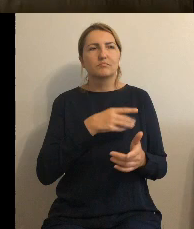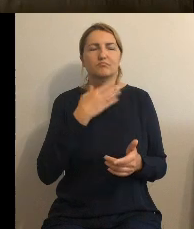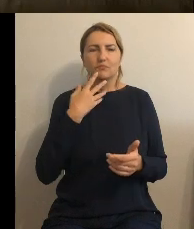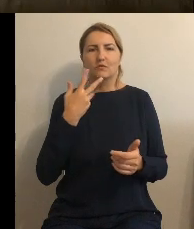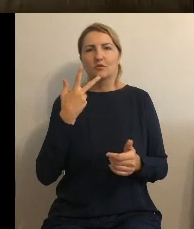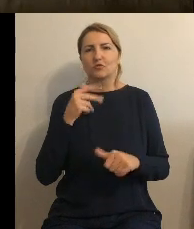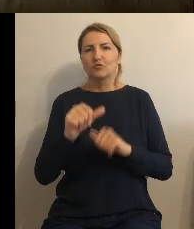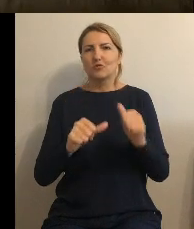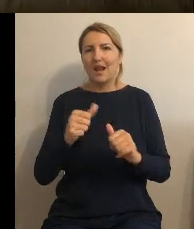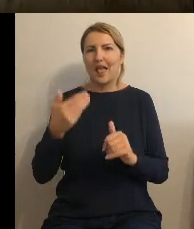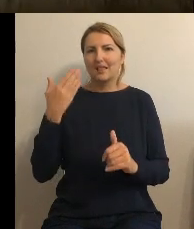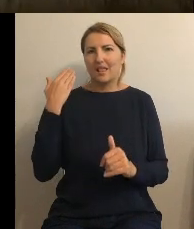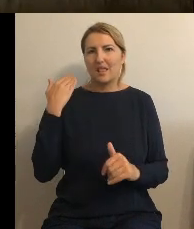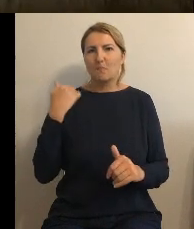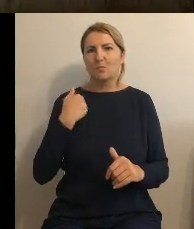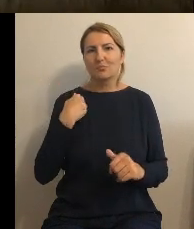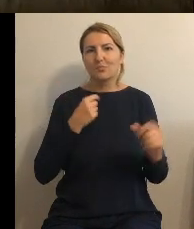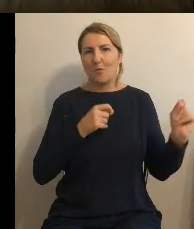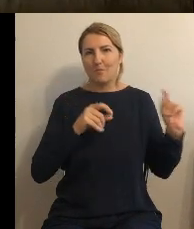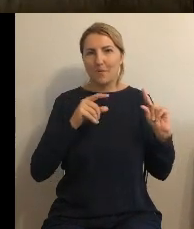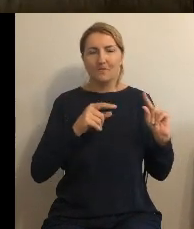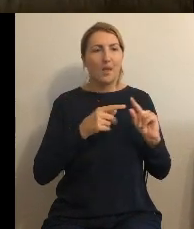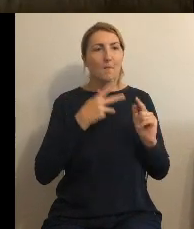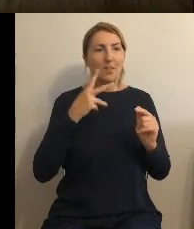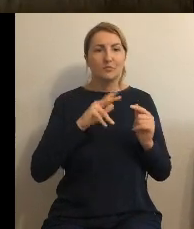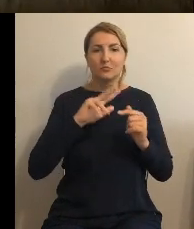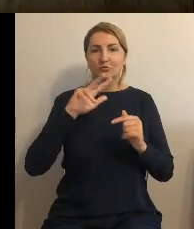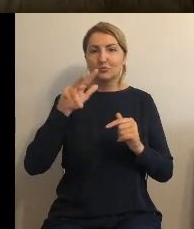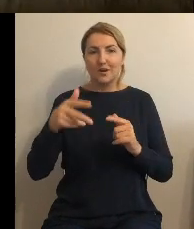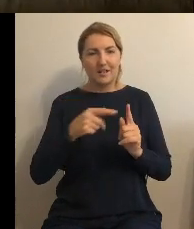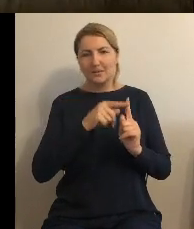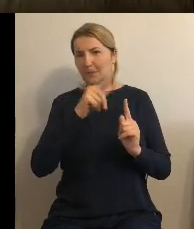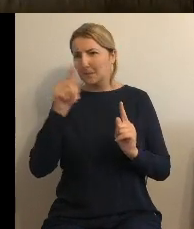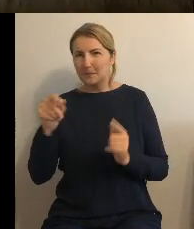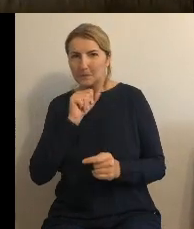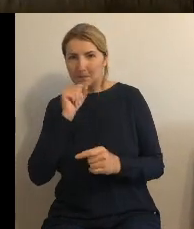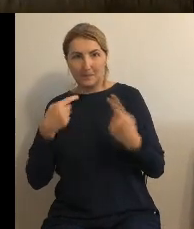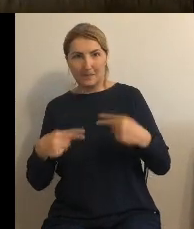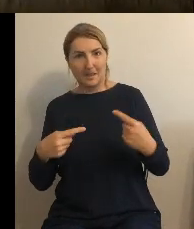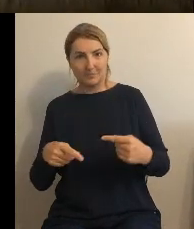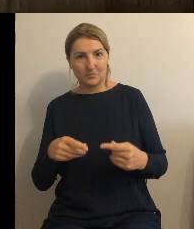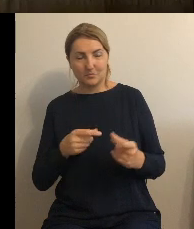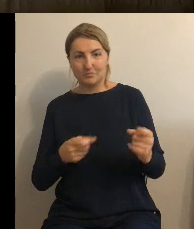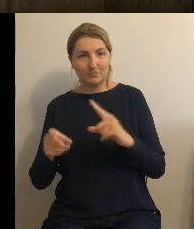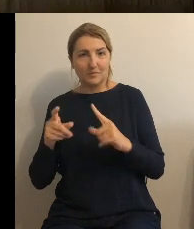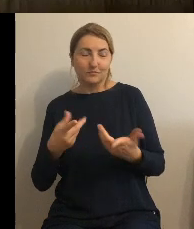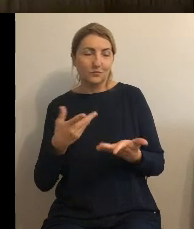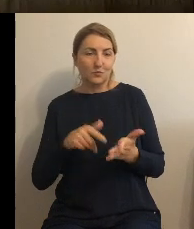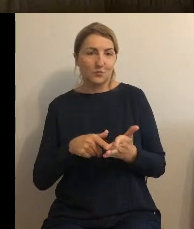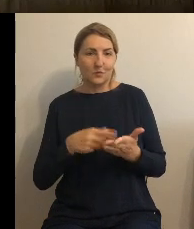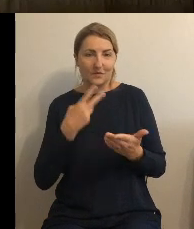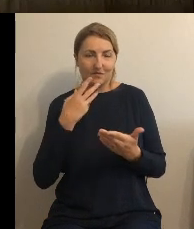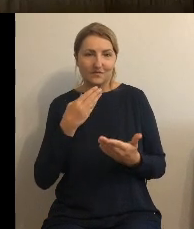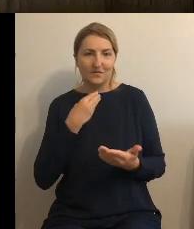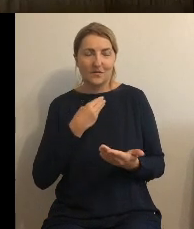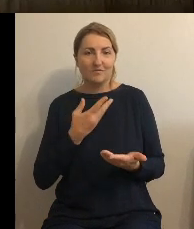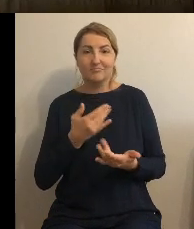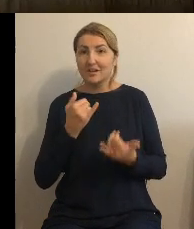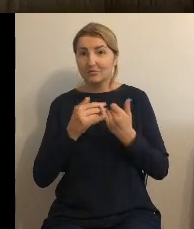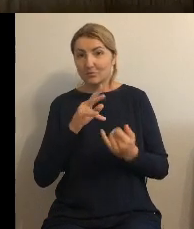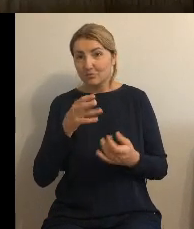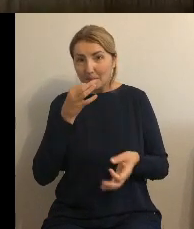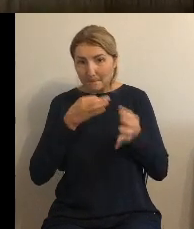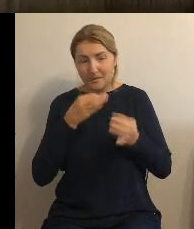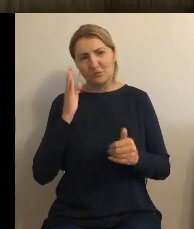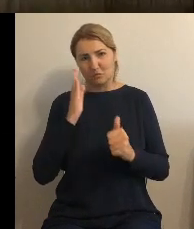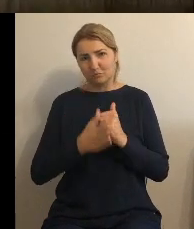stawki tak także tak to tak to moi kochani wygląda ja nie wiem jeszcze jakieś pytania no to bezpośrednio proszę myślę że